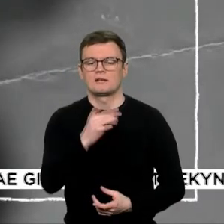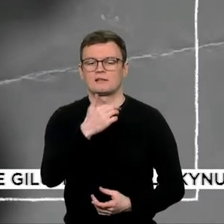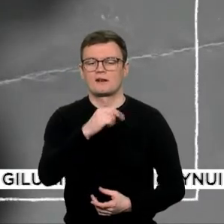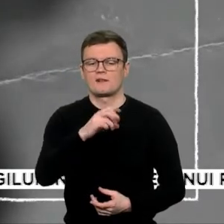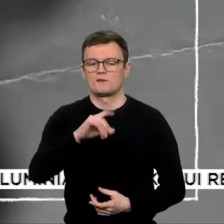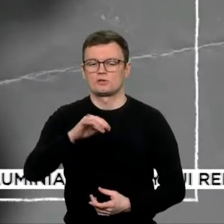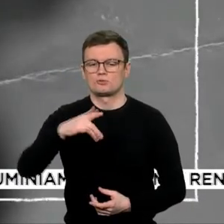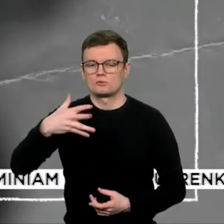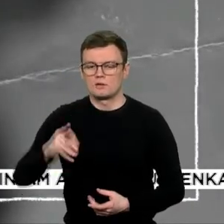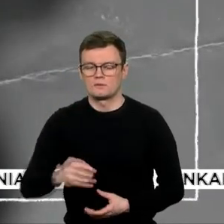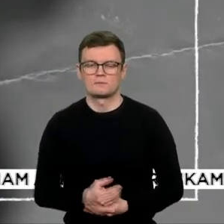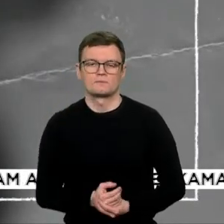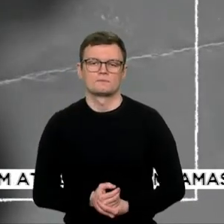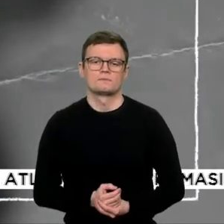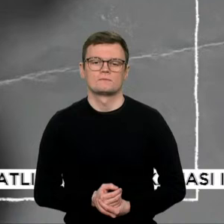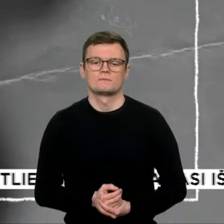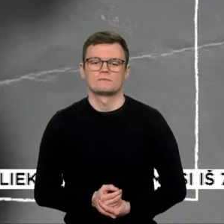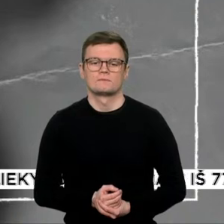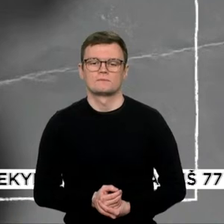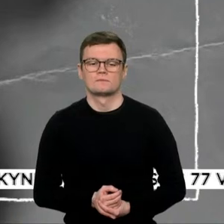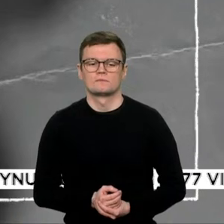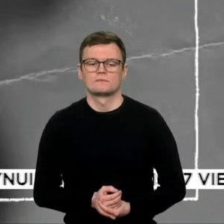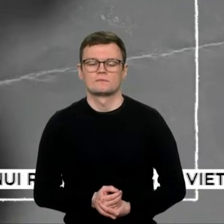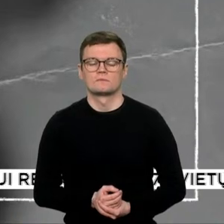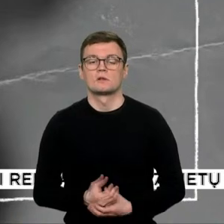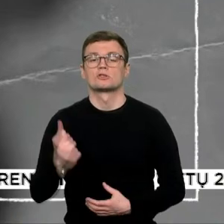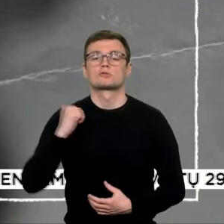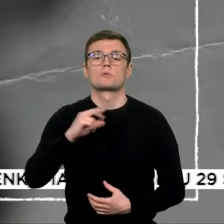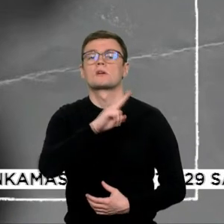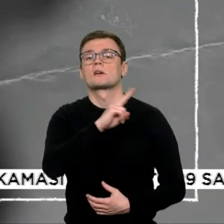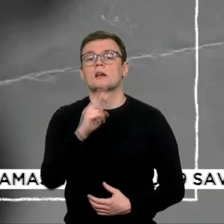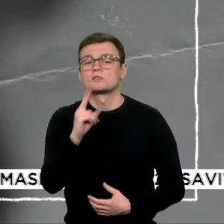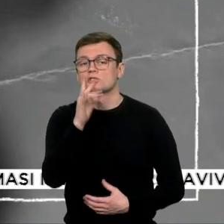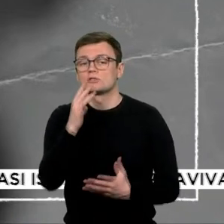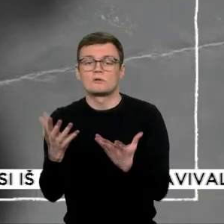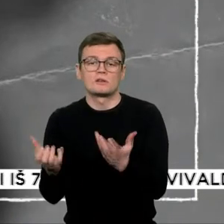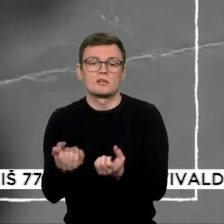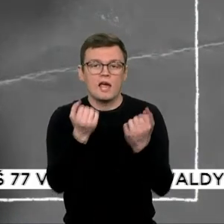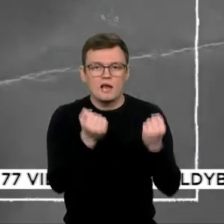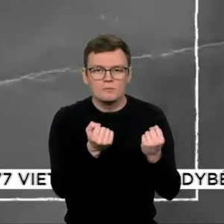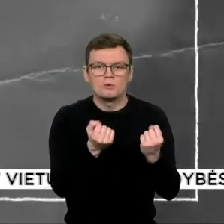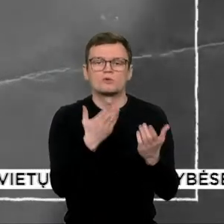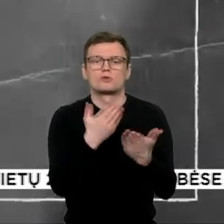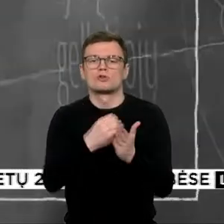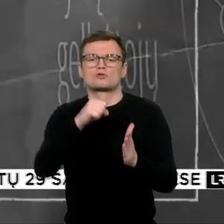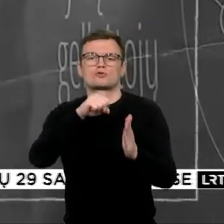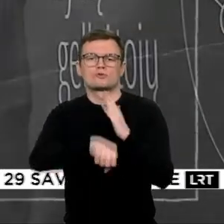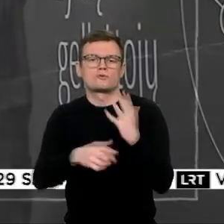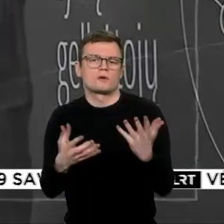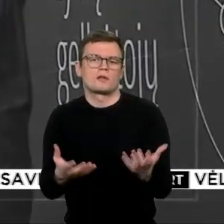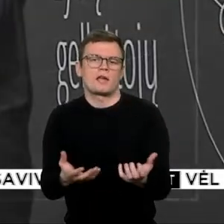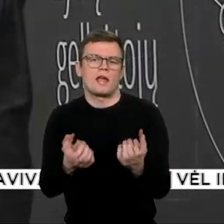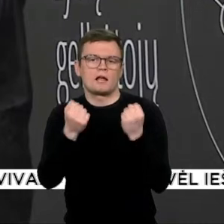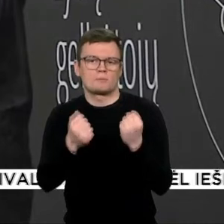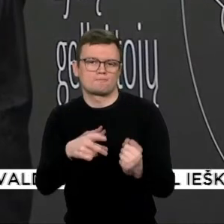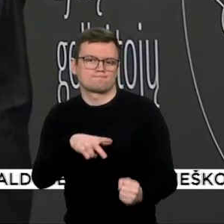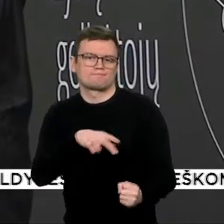Asmenis, kurie gelbėjo žydus, Lietuva apdovanoja žuvančiųjų gelbėjimo kryžiumi. 1953